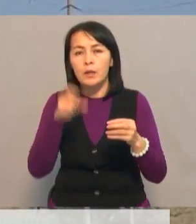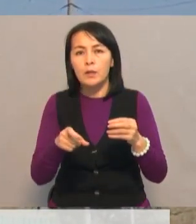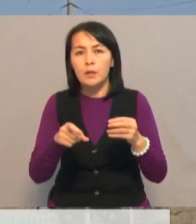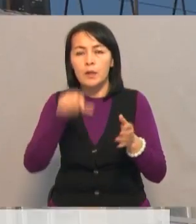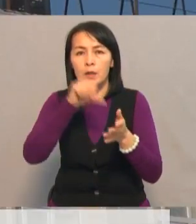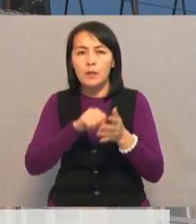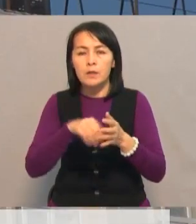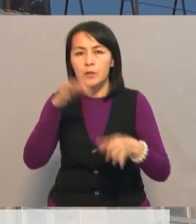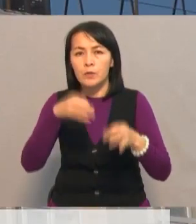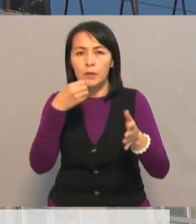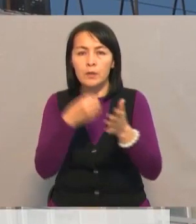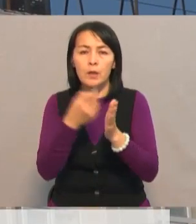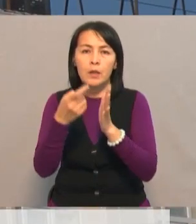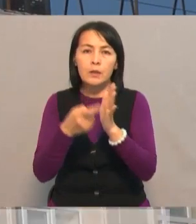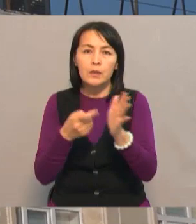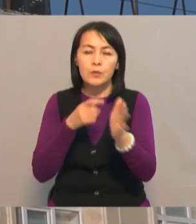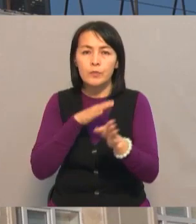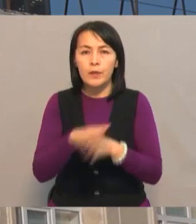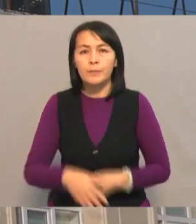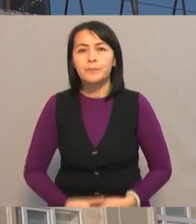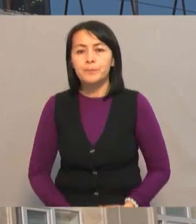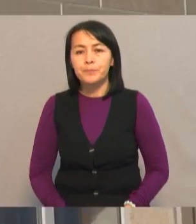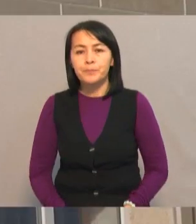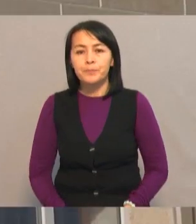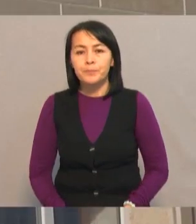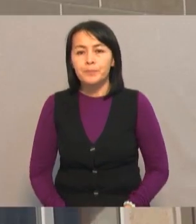қатсысты сотқа дейінген тергеу амалдары жүгізілуде.